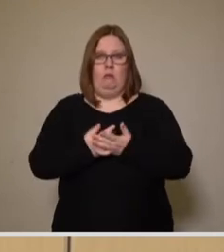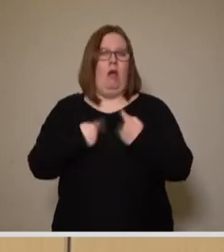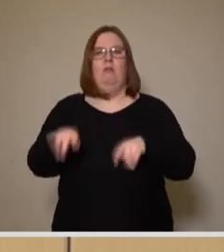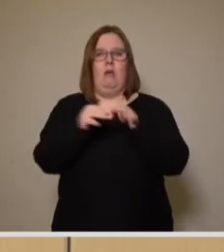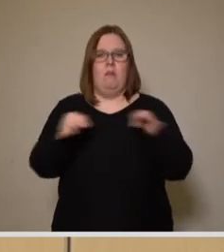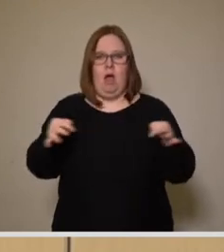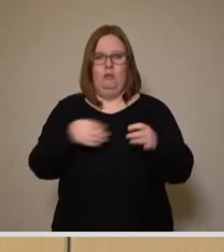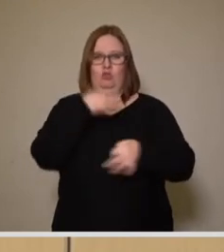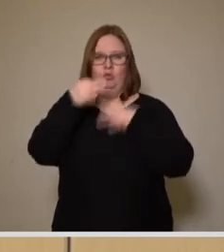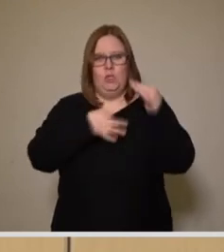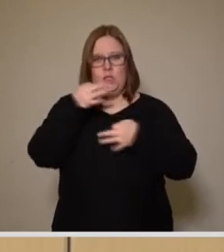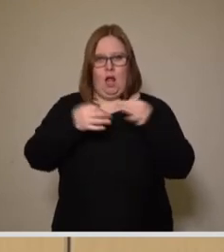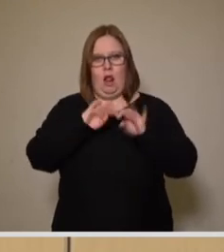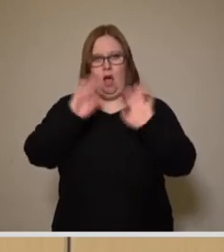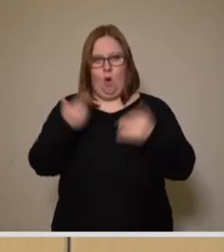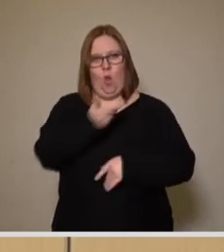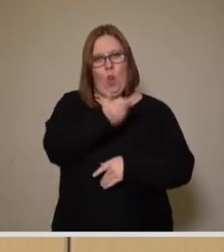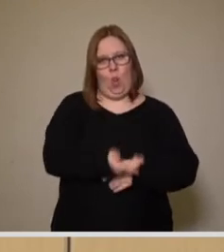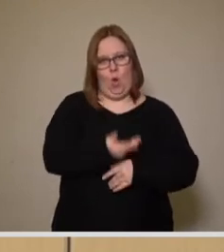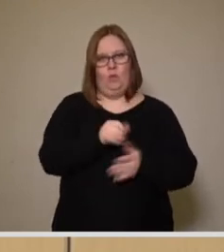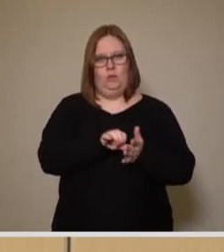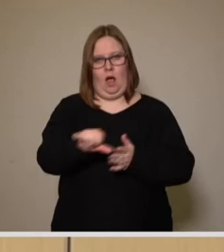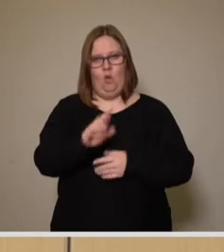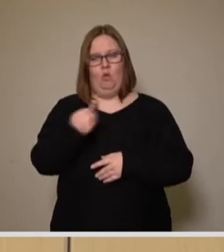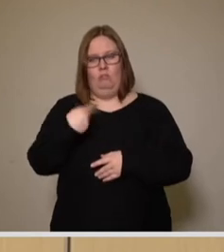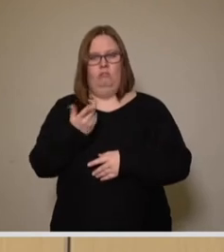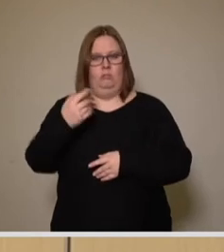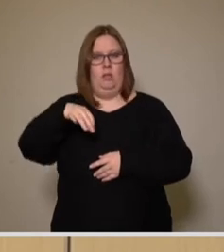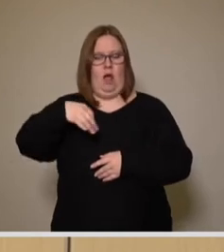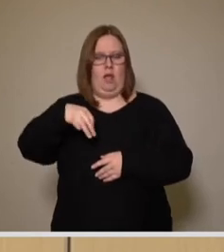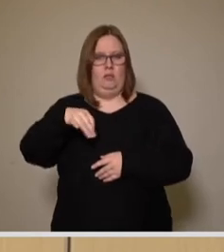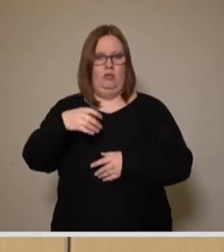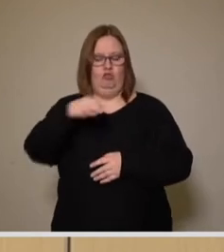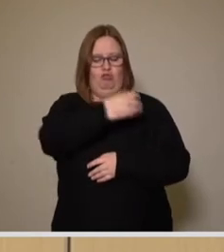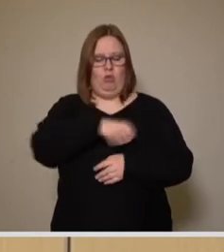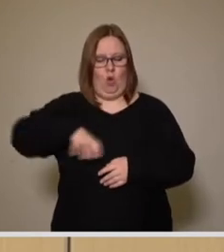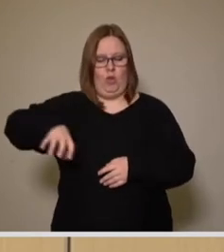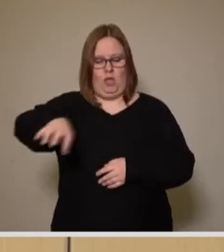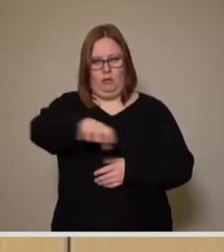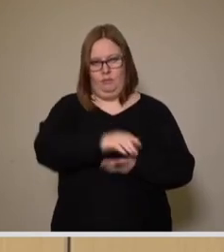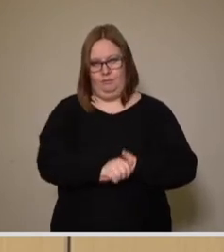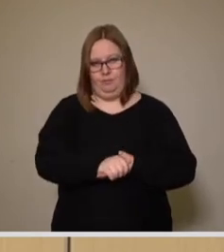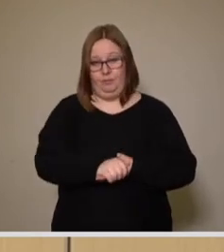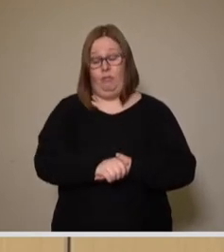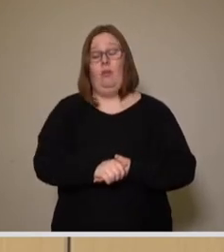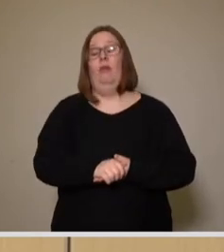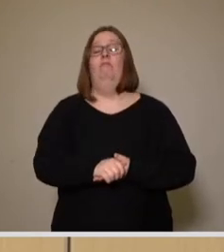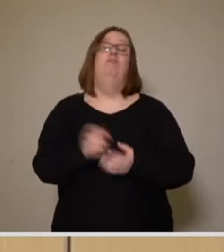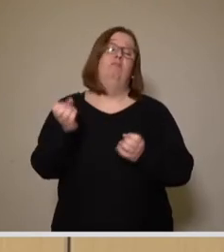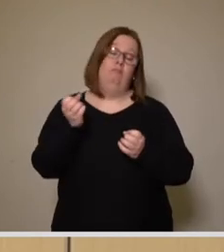Maßstäben, insbesondere dem Verhältnis der Lohnzahlungen an den einzelnen Standorten. Gleichwohl